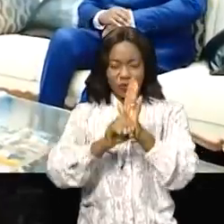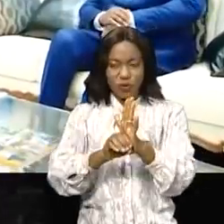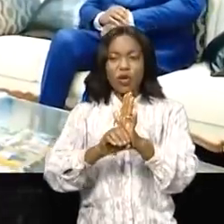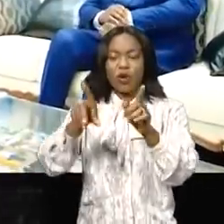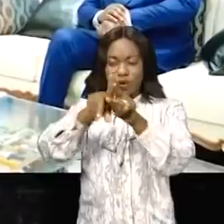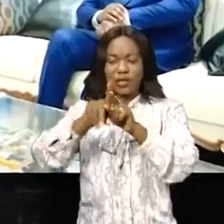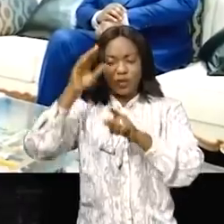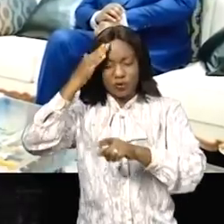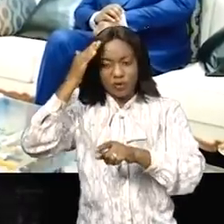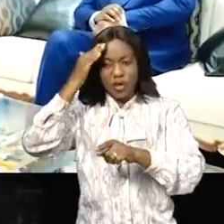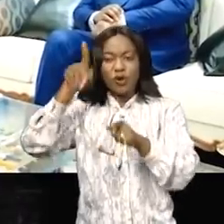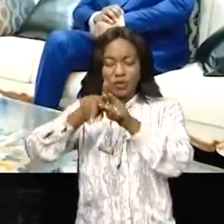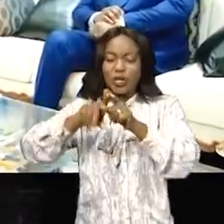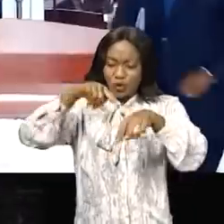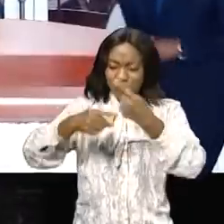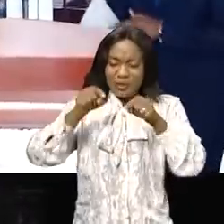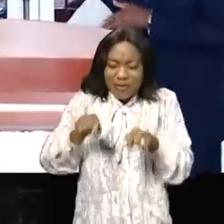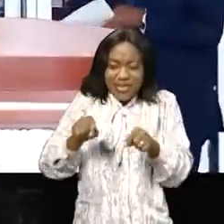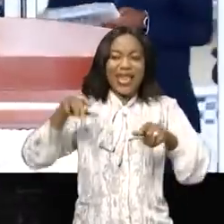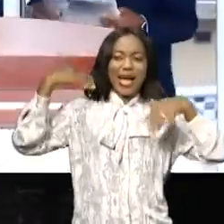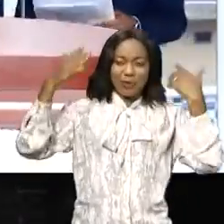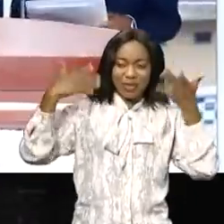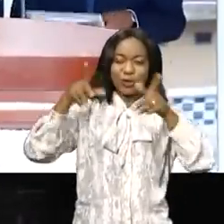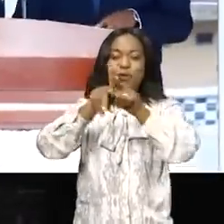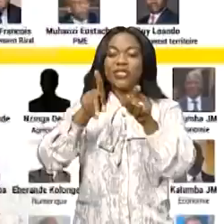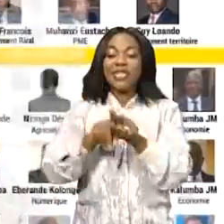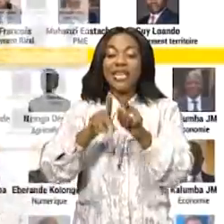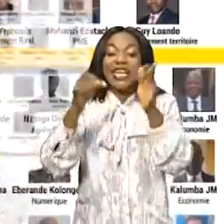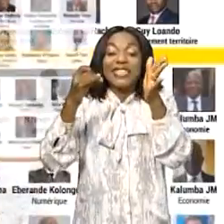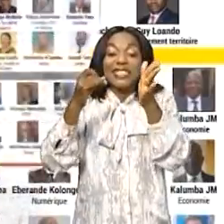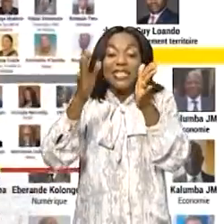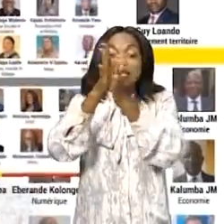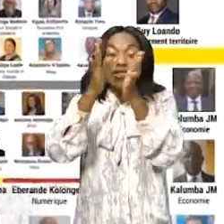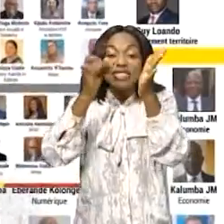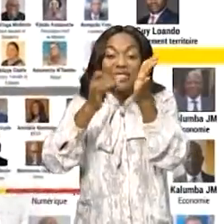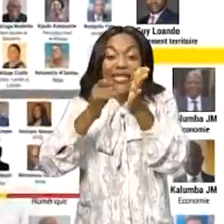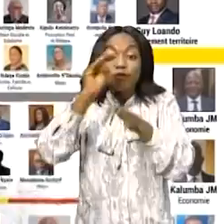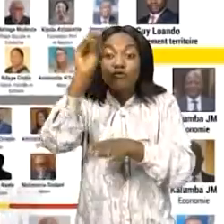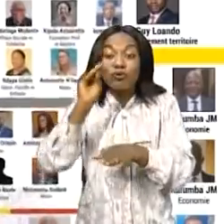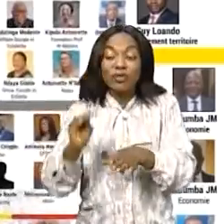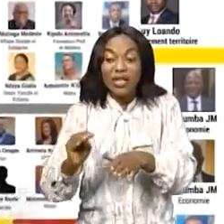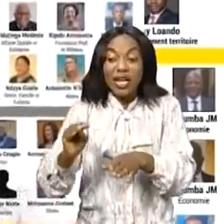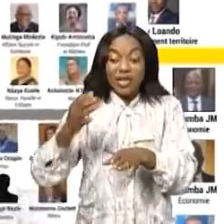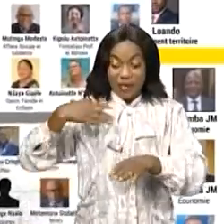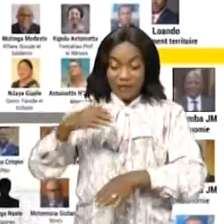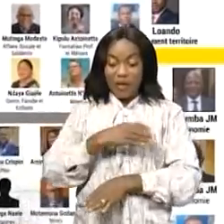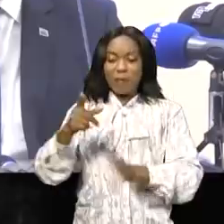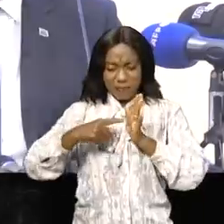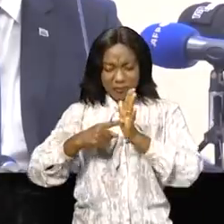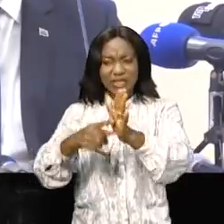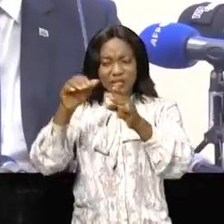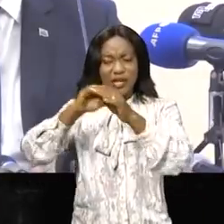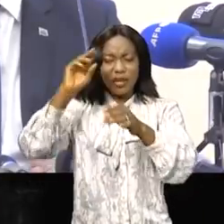connaît déjà un début d'application. 17% des femmes sans ministre dans l'actuel gouvernement, Jean